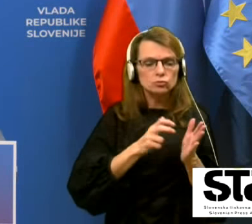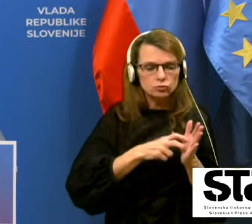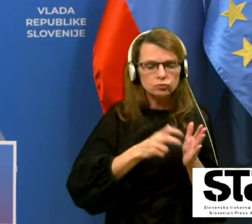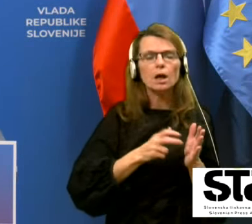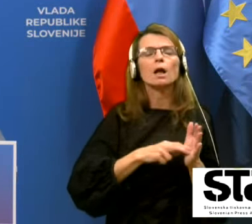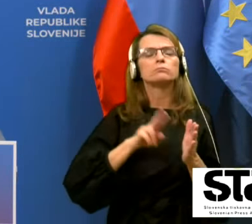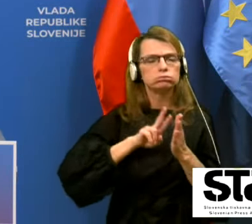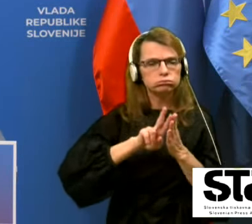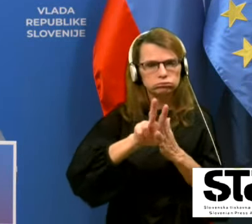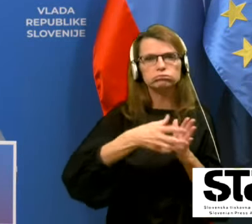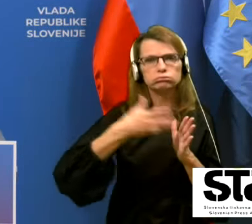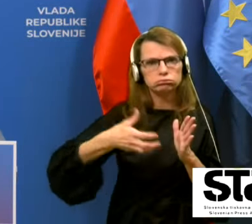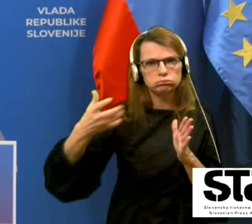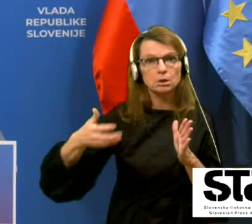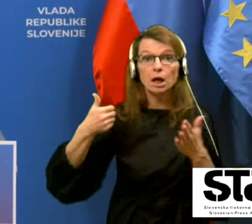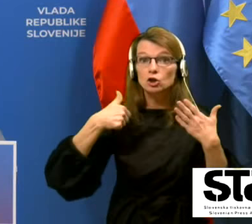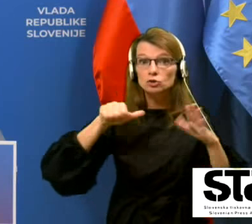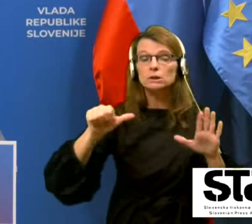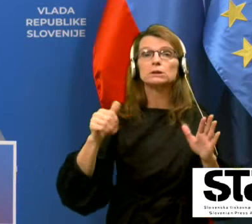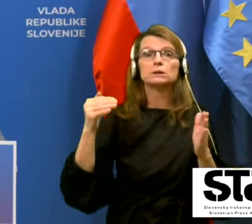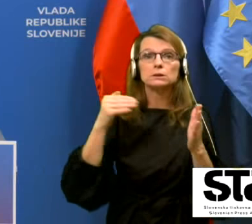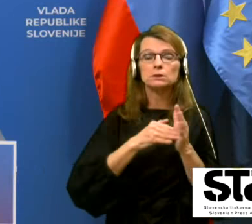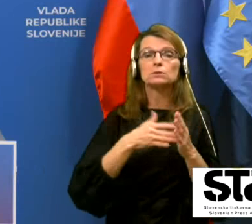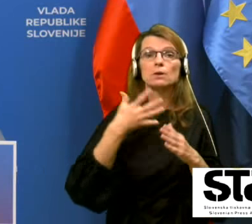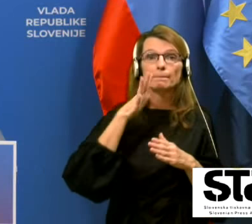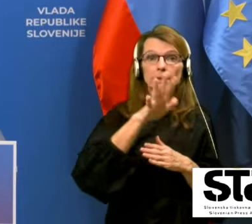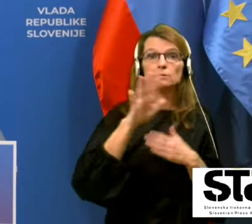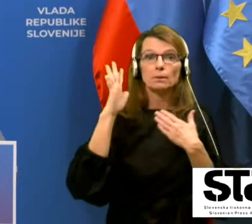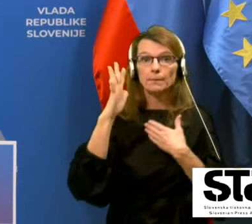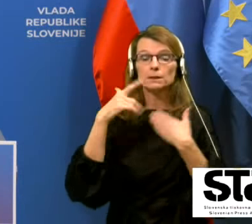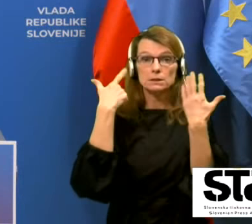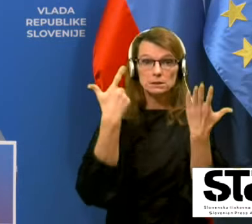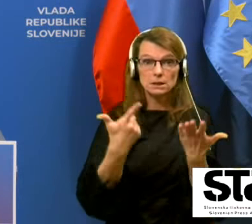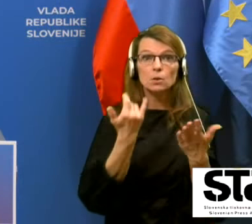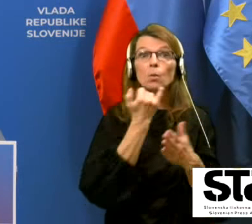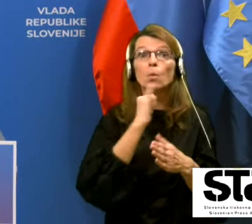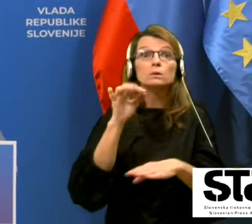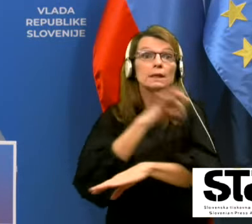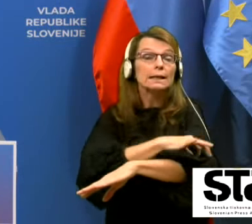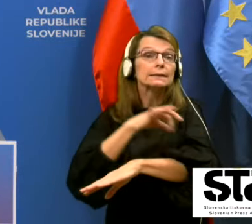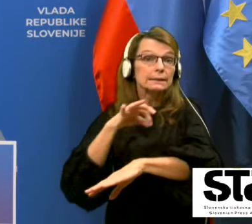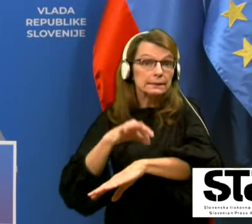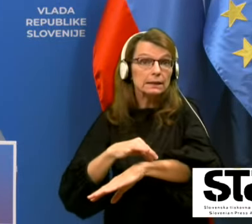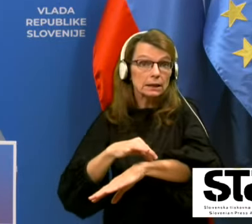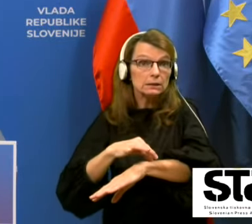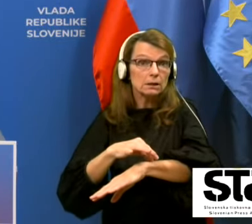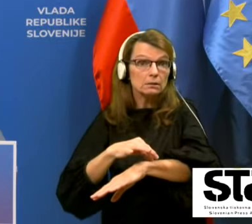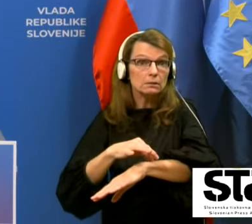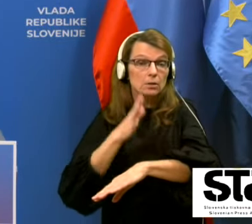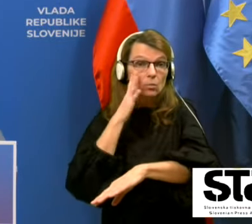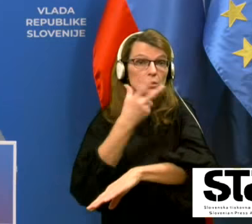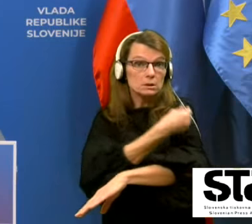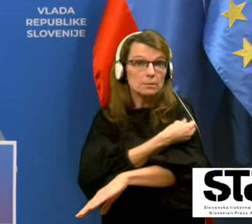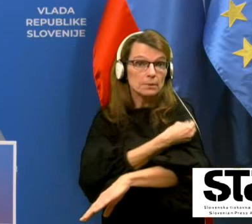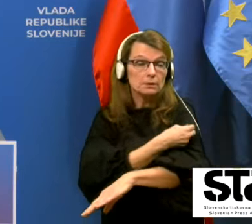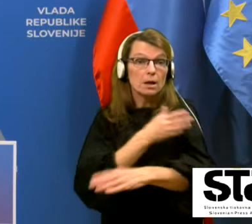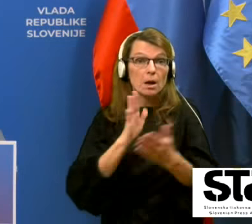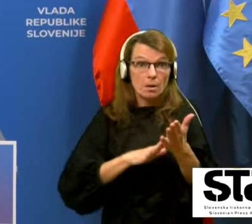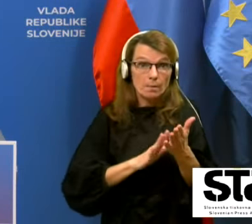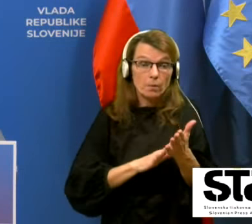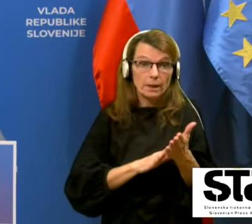dinamiki 16.575 vsak teden. To pomeni, da bomo imeli na